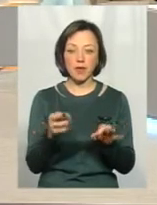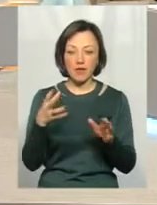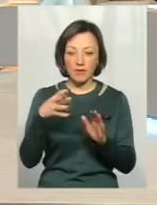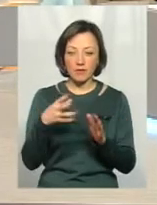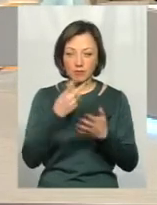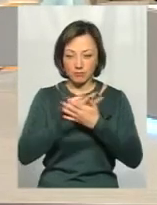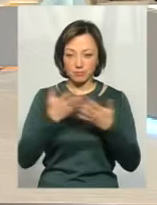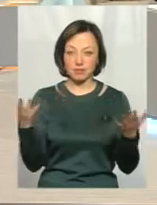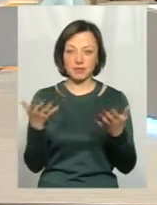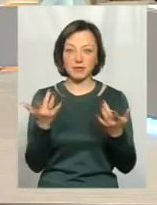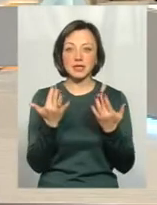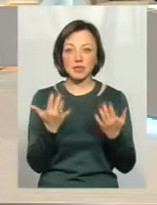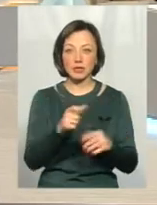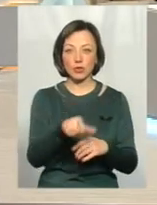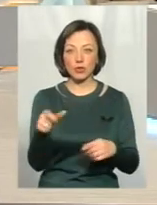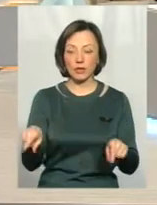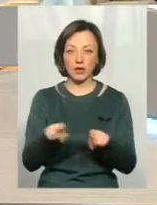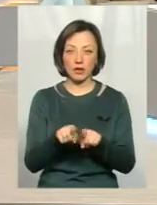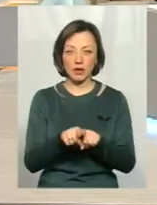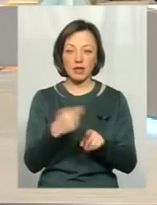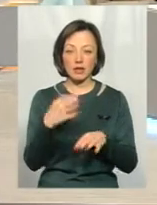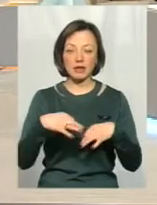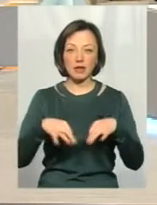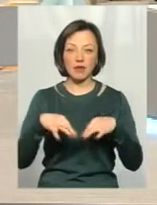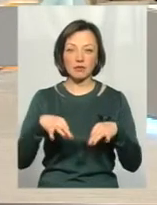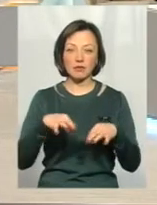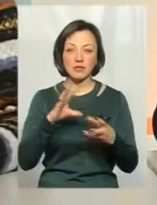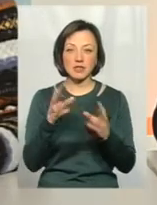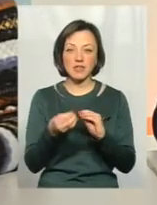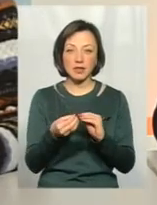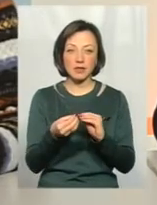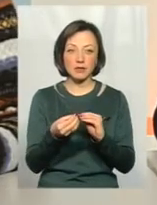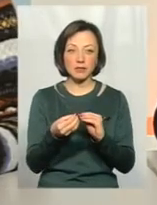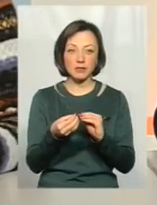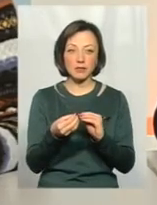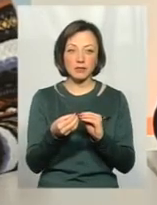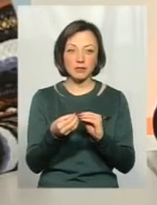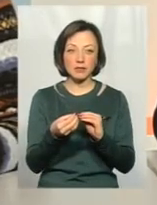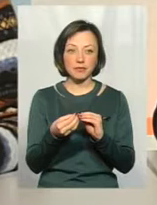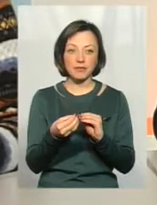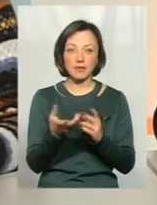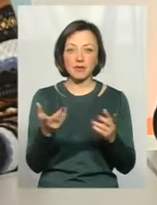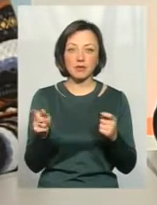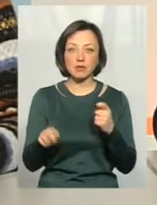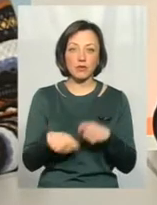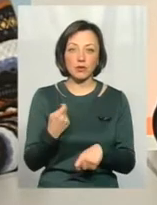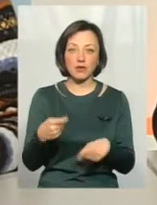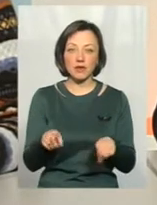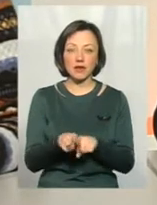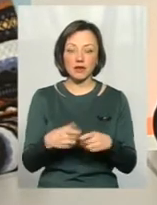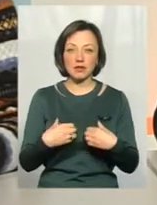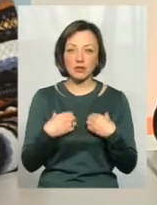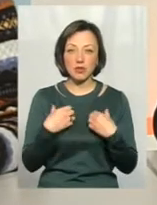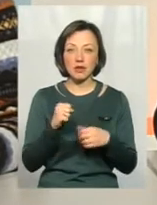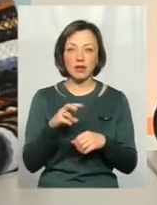площину бізнесу. Тому що їхні фінансові звіти, вони, типу, чуть ли не збиткові, вважається за такі росіянізми.